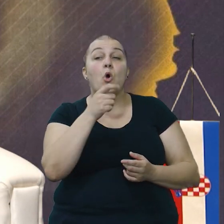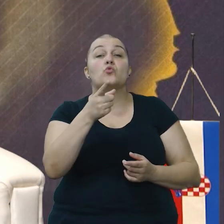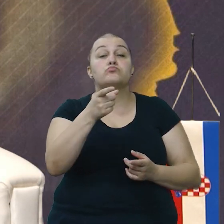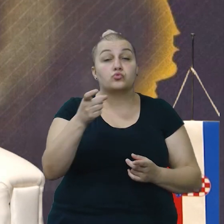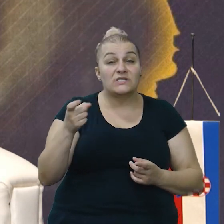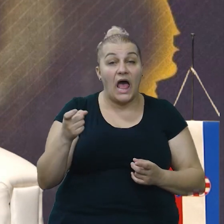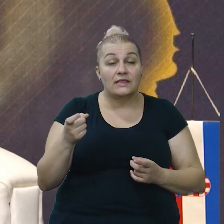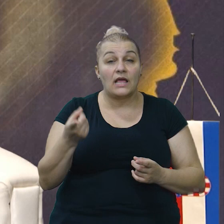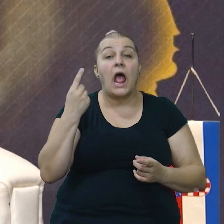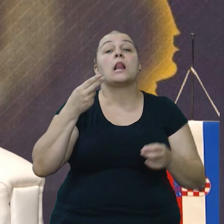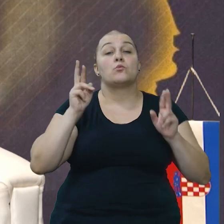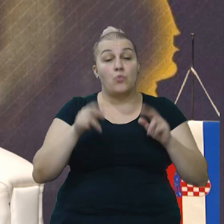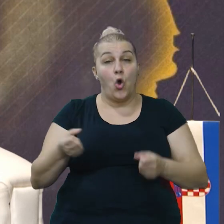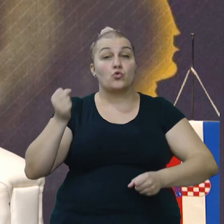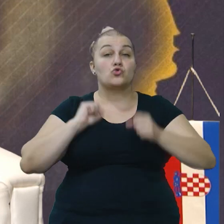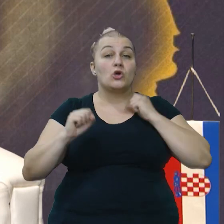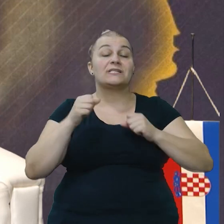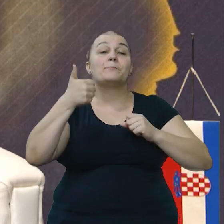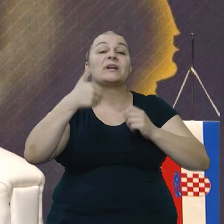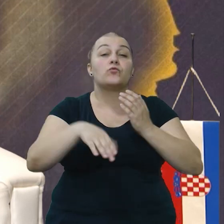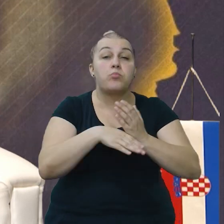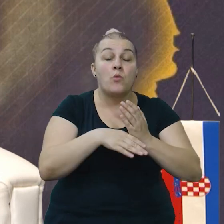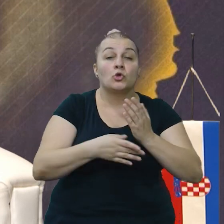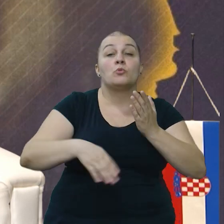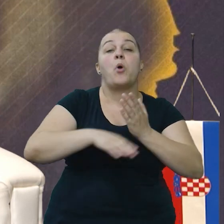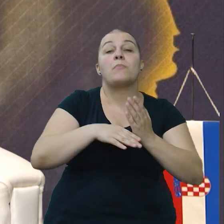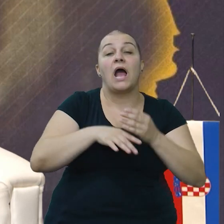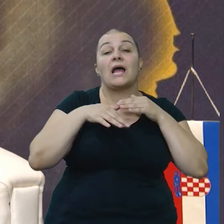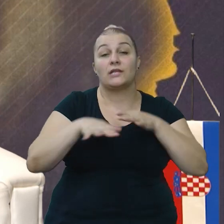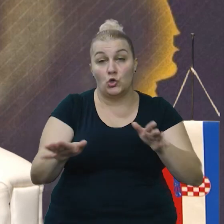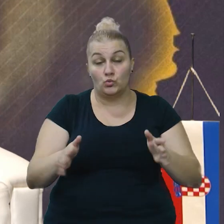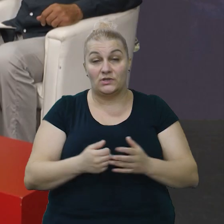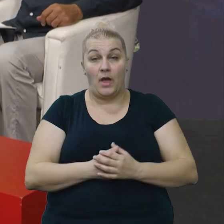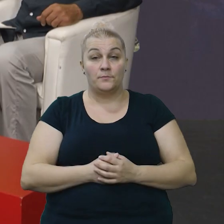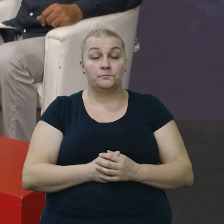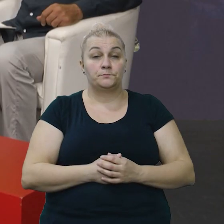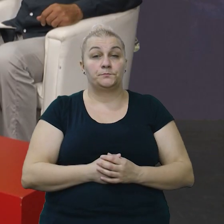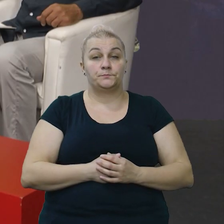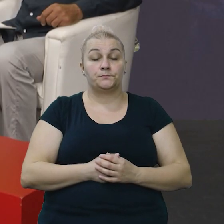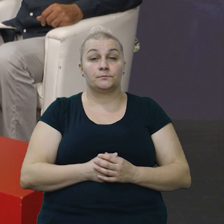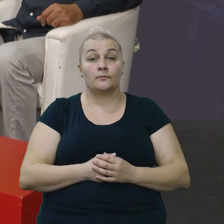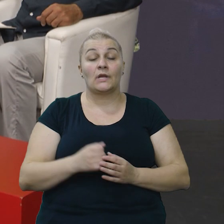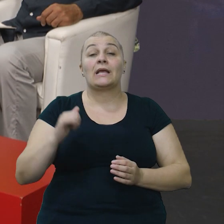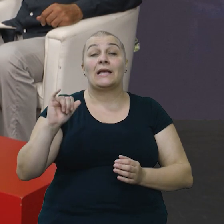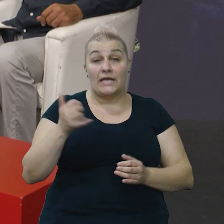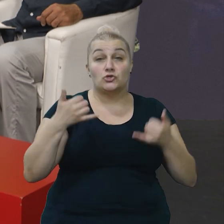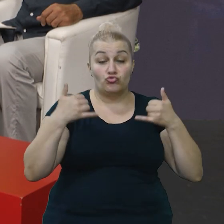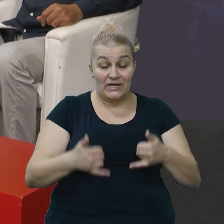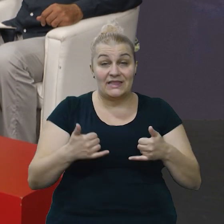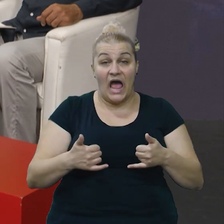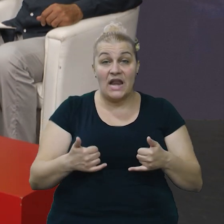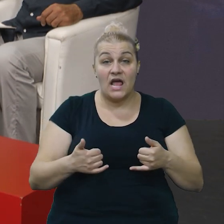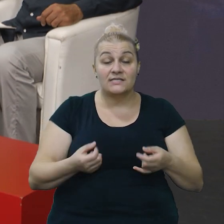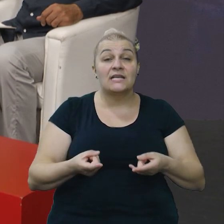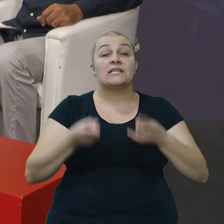ali mogu nositi prvu pomoć i pomagati ljudima. jesu li Josipe danas imoćani